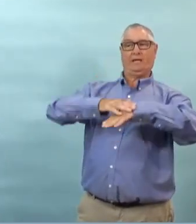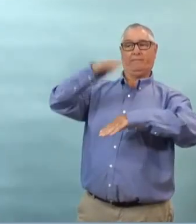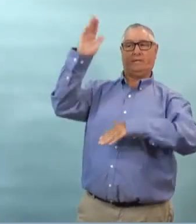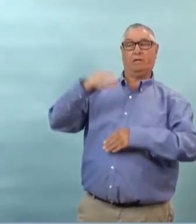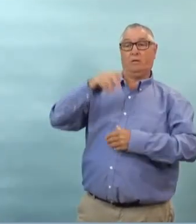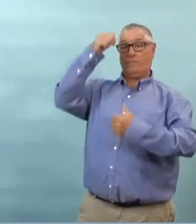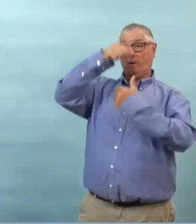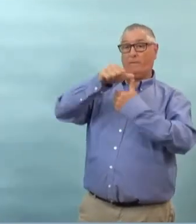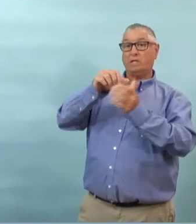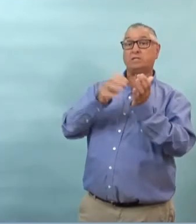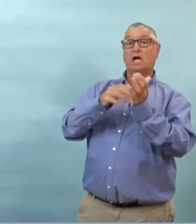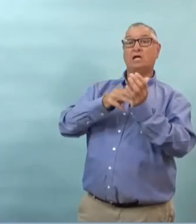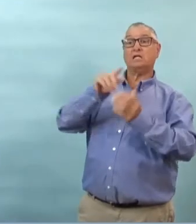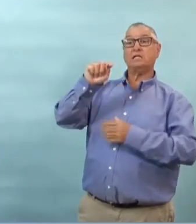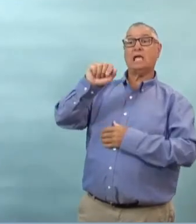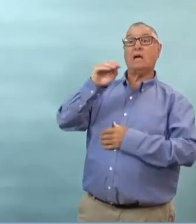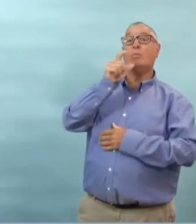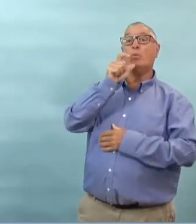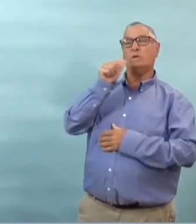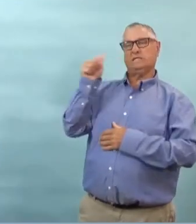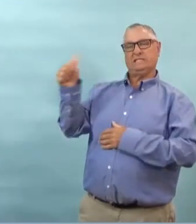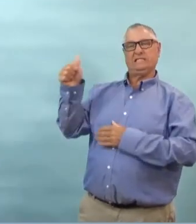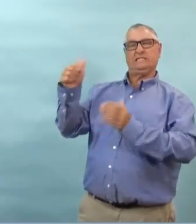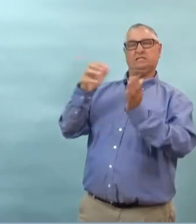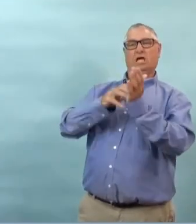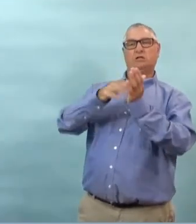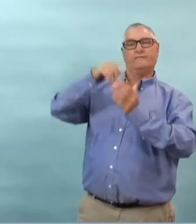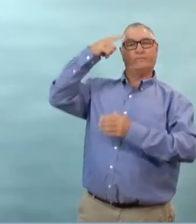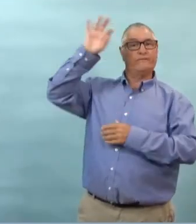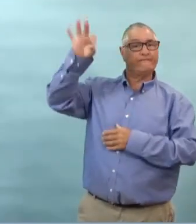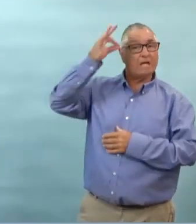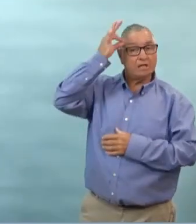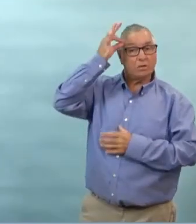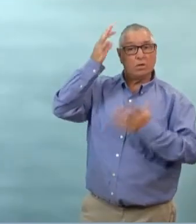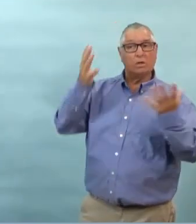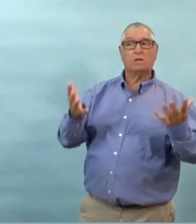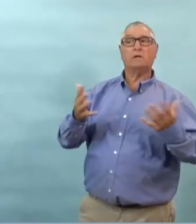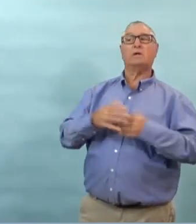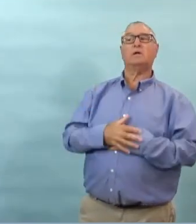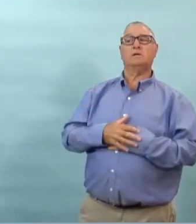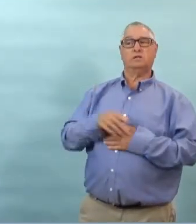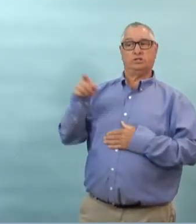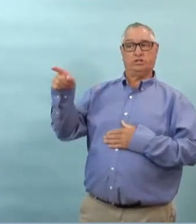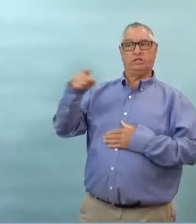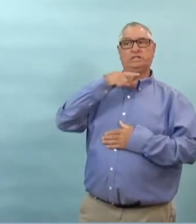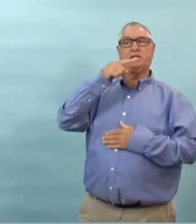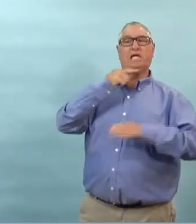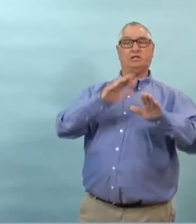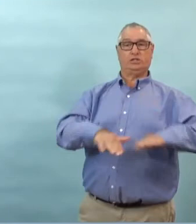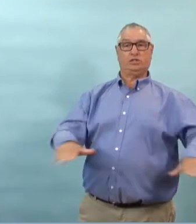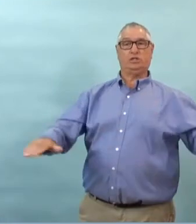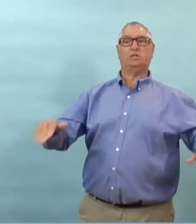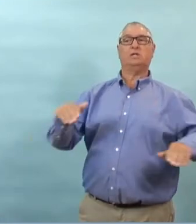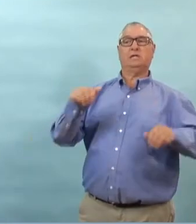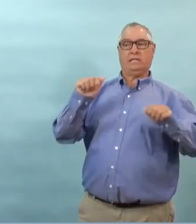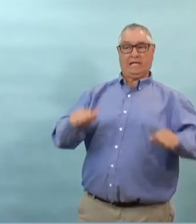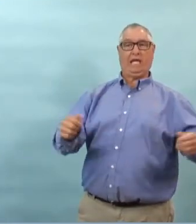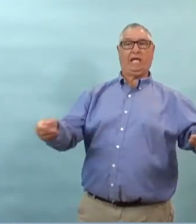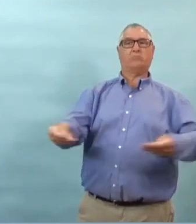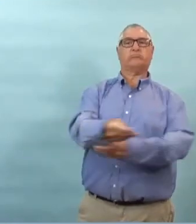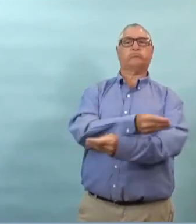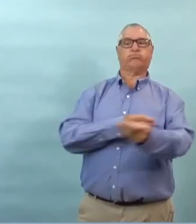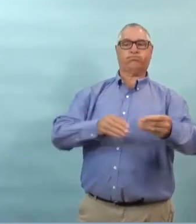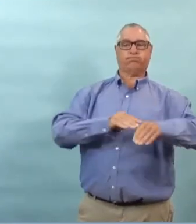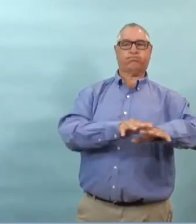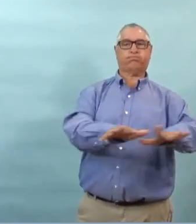'école alors ça c le docteur tam au niveau fédéral et elle a dit une des choses que les écoles peuvent faire pour réduire la transmission de la cove